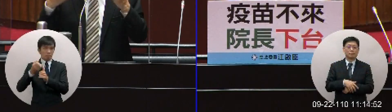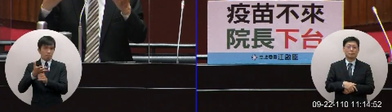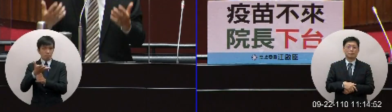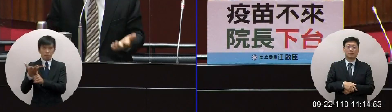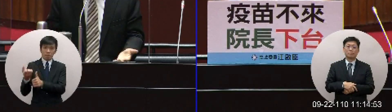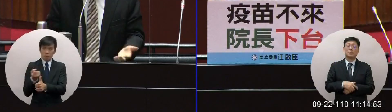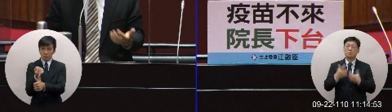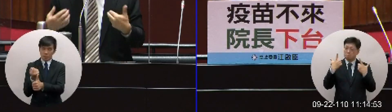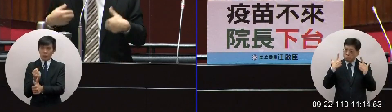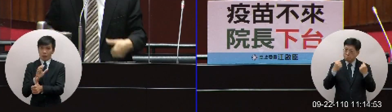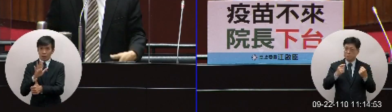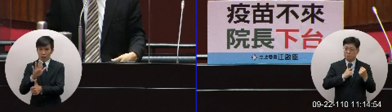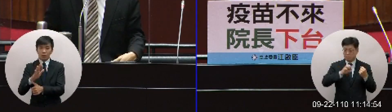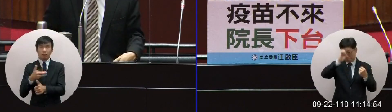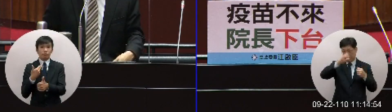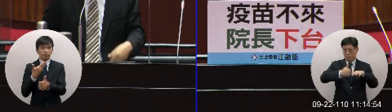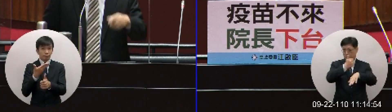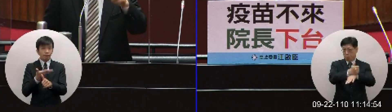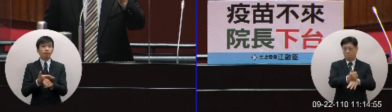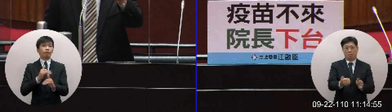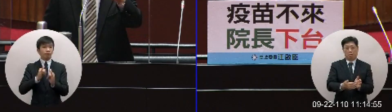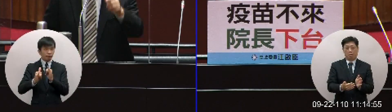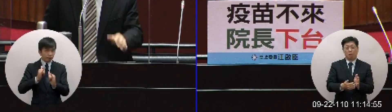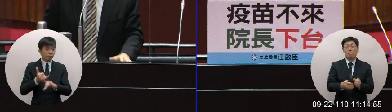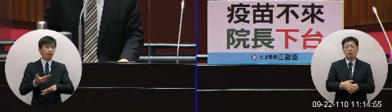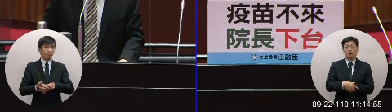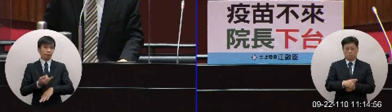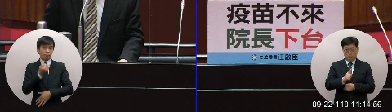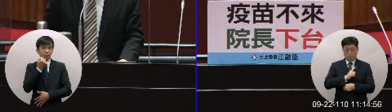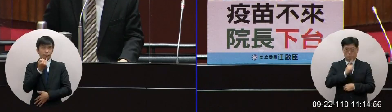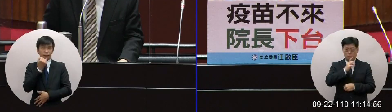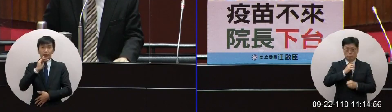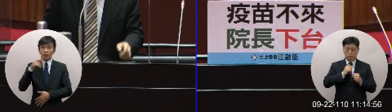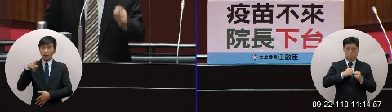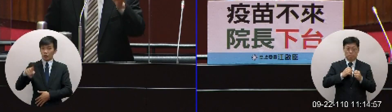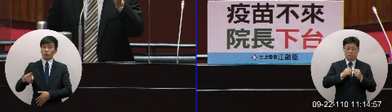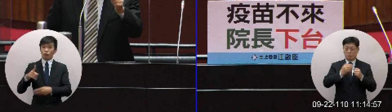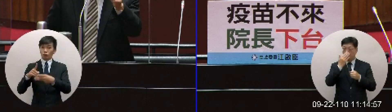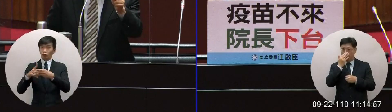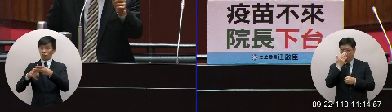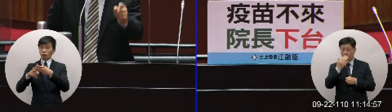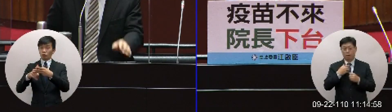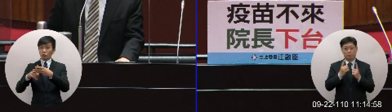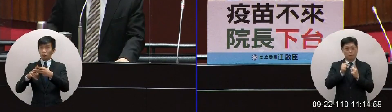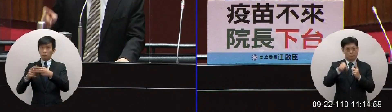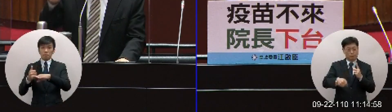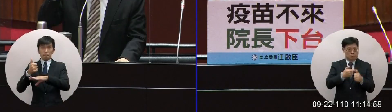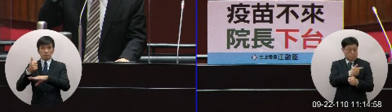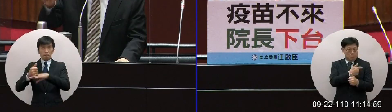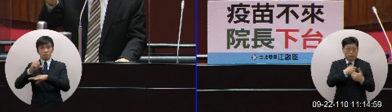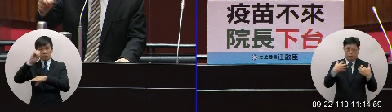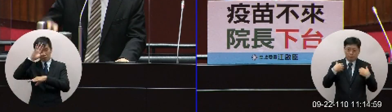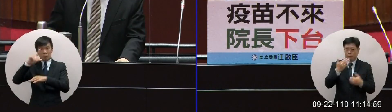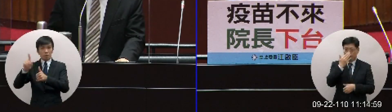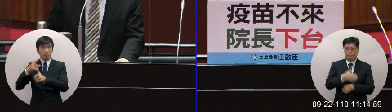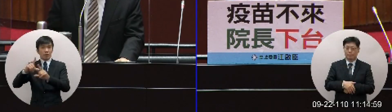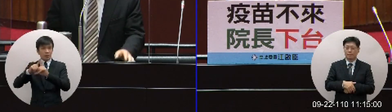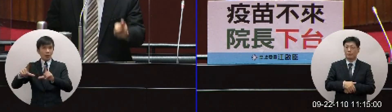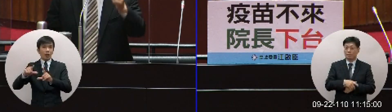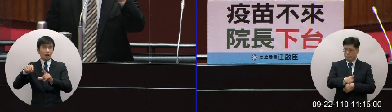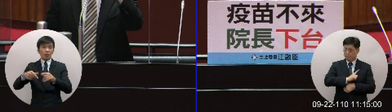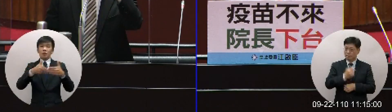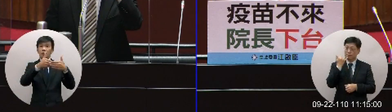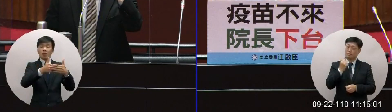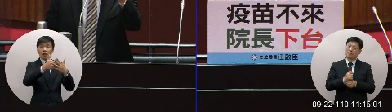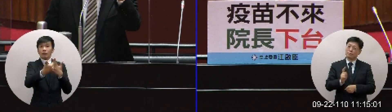讓國人民國做好你做為最大在野黨的主席不敢為我們的疫苗負責你能夠